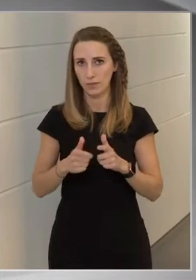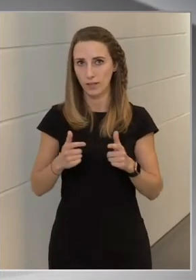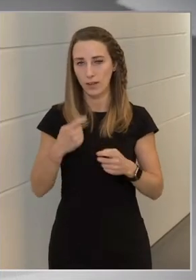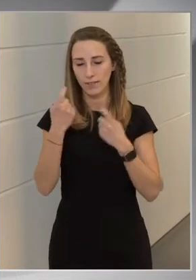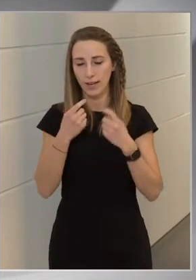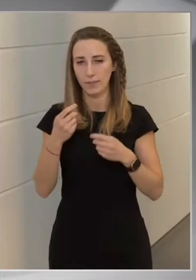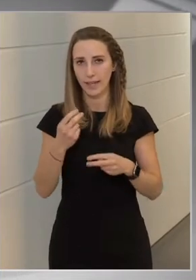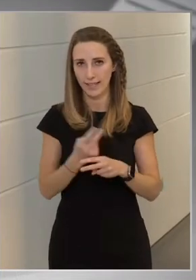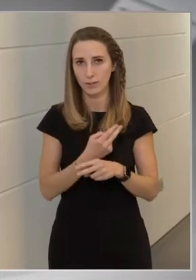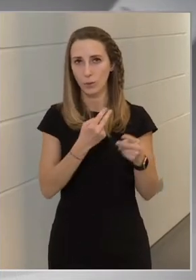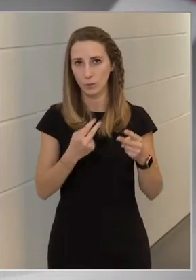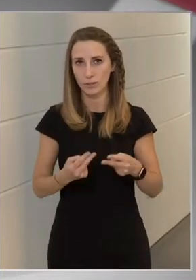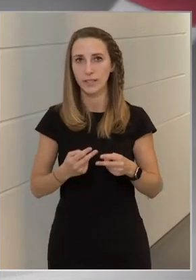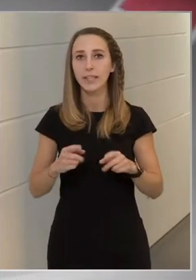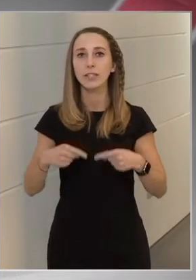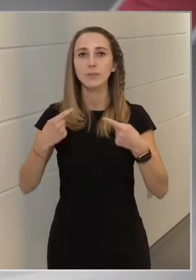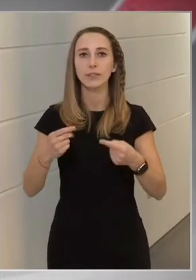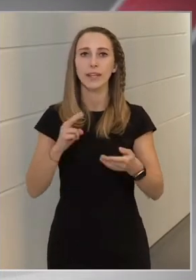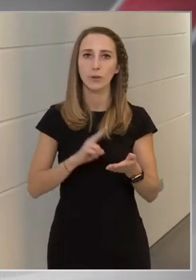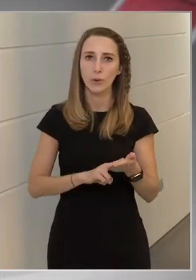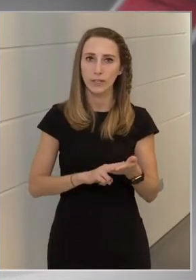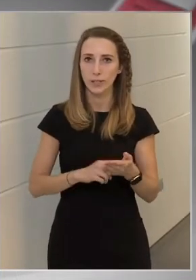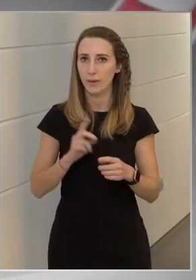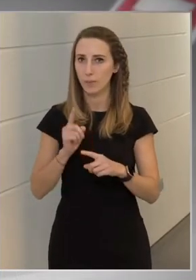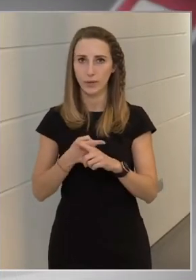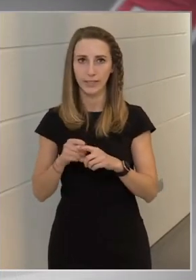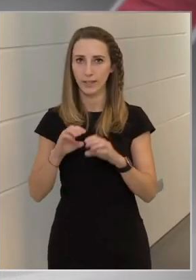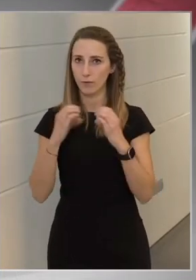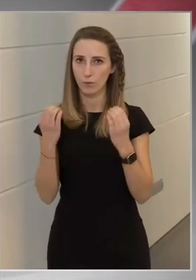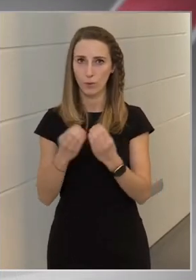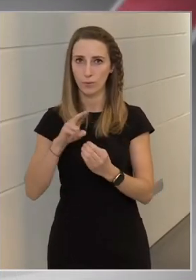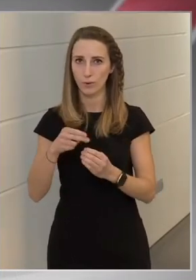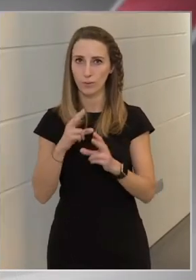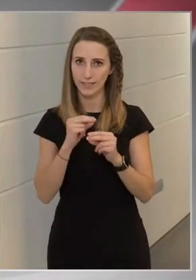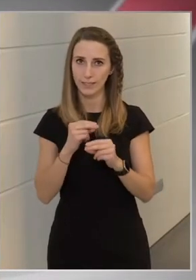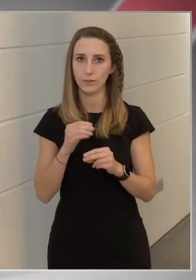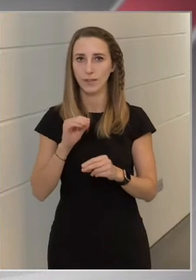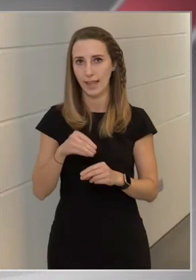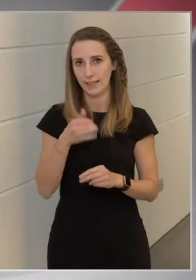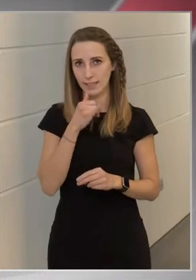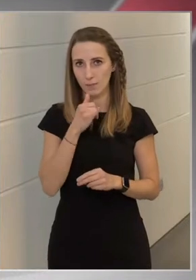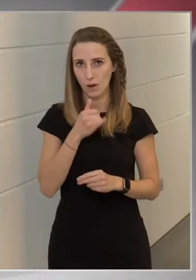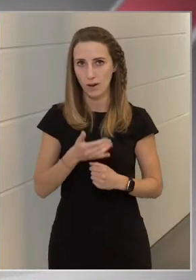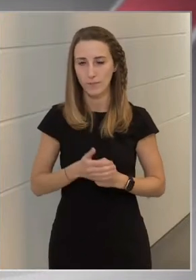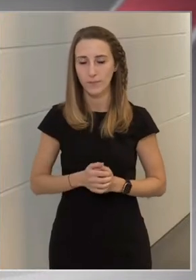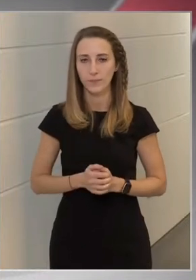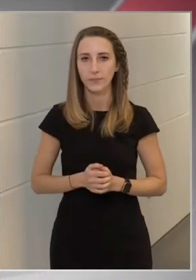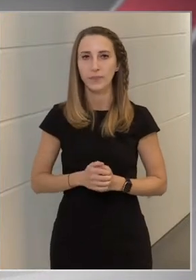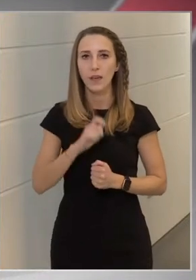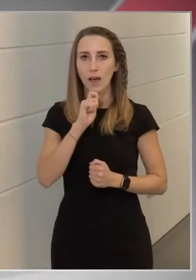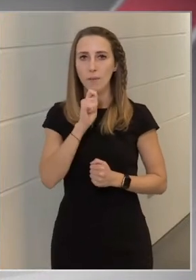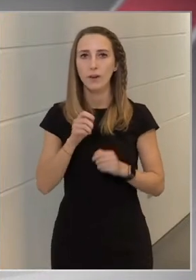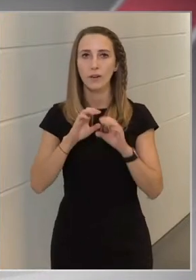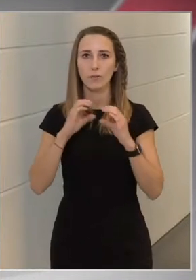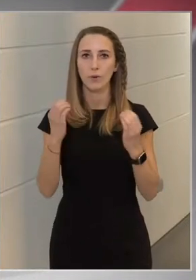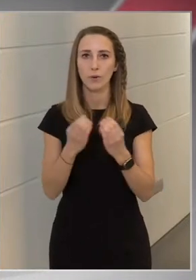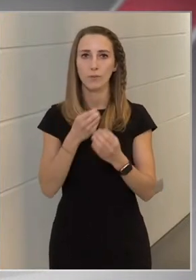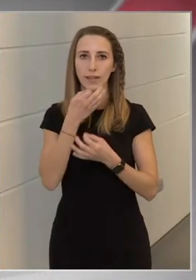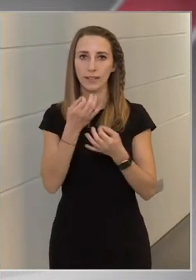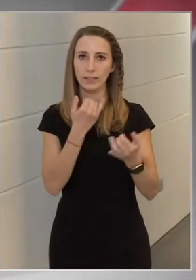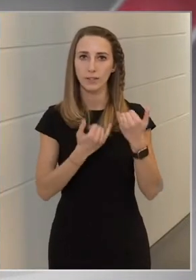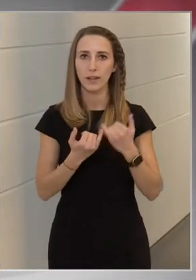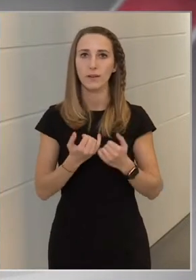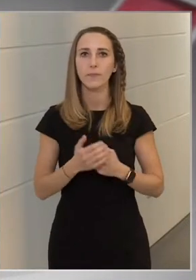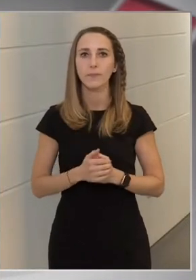szokott hozni, és miután egy jogi, és nem egy politikai fórumról beszélünk, ezért teszít van. Magyar Fórum kérdésre következik.